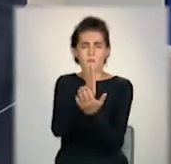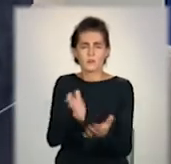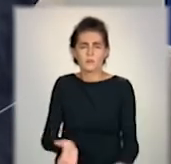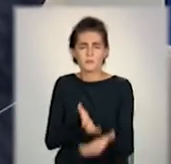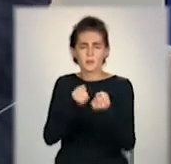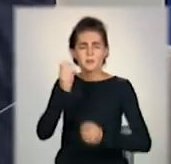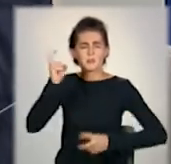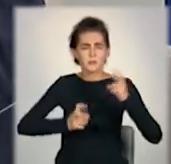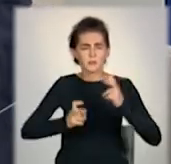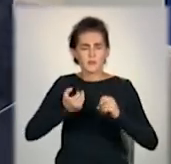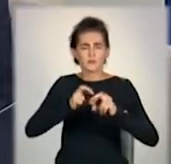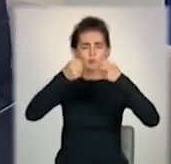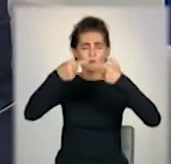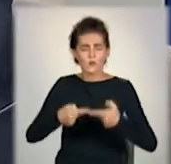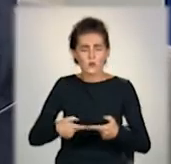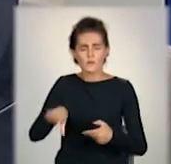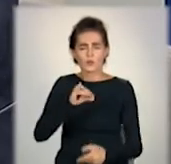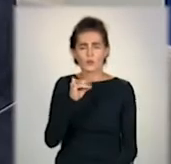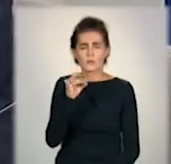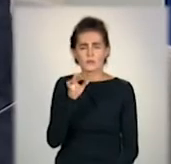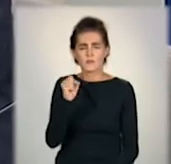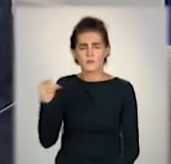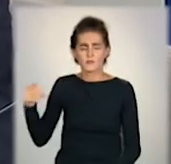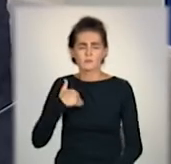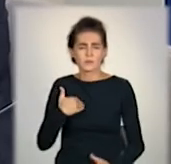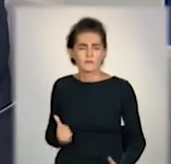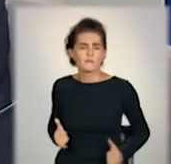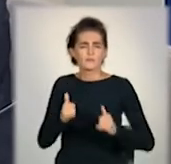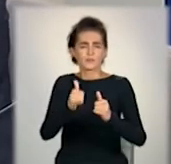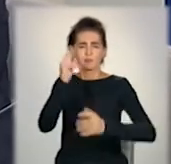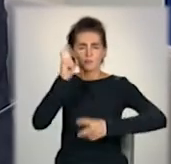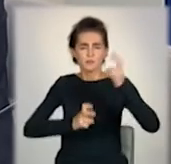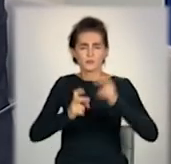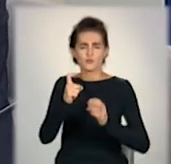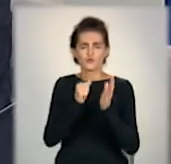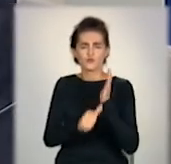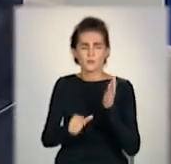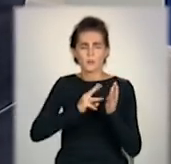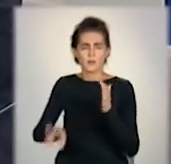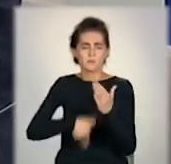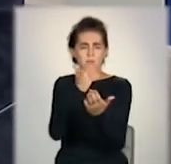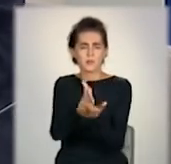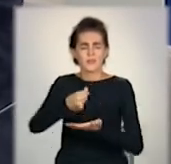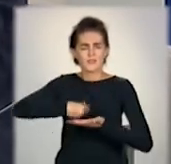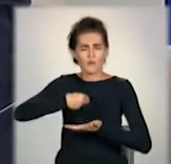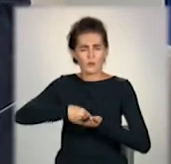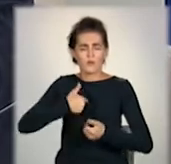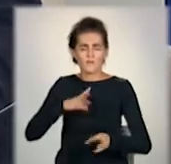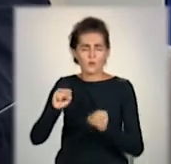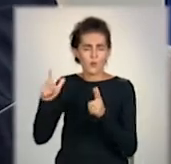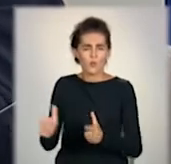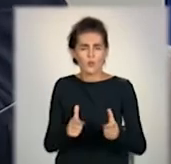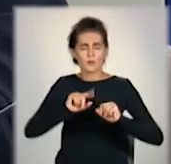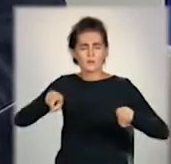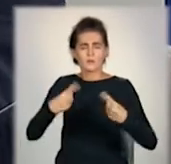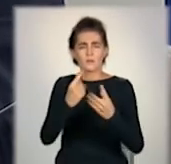підприємства. І, відповідно, вместе з ЮНІСЕФом ми вліли в це підприємство 160 мільйонів прямих інвестицій. Ми готові к реалізації цього